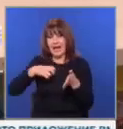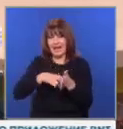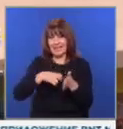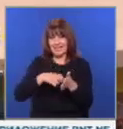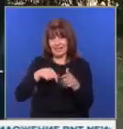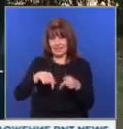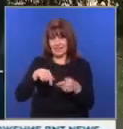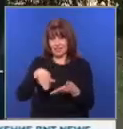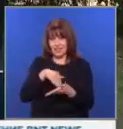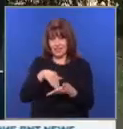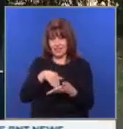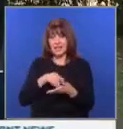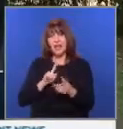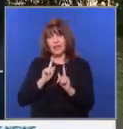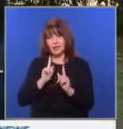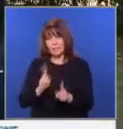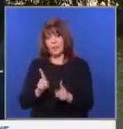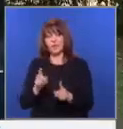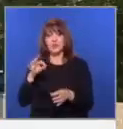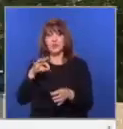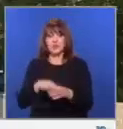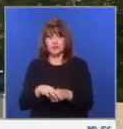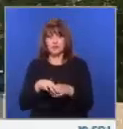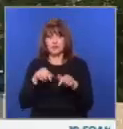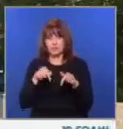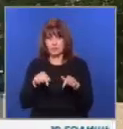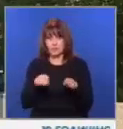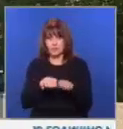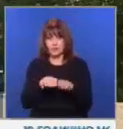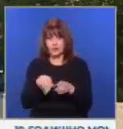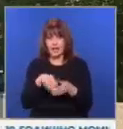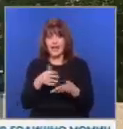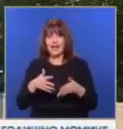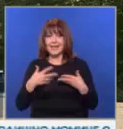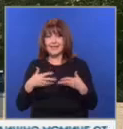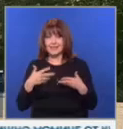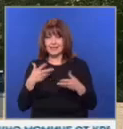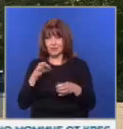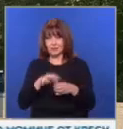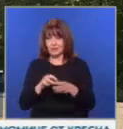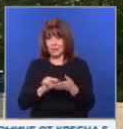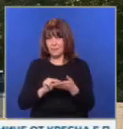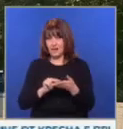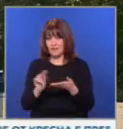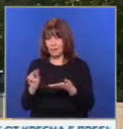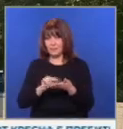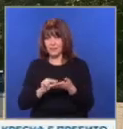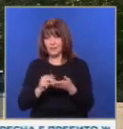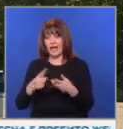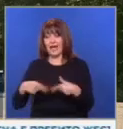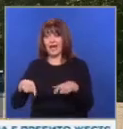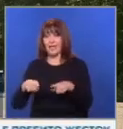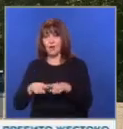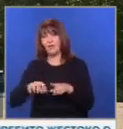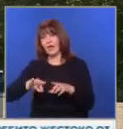по настоящ адрес и да можеш да гласуваш по настоящ адрес. Искането за гласуване се отправя писменно до районното кметство или